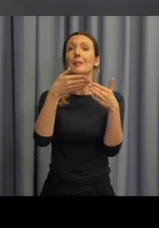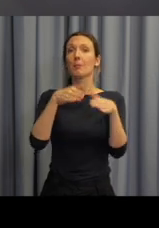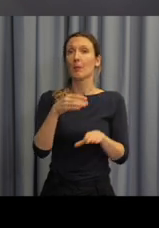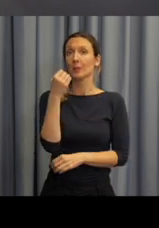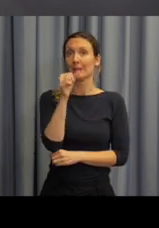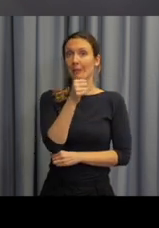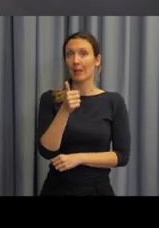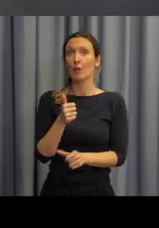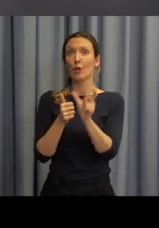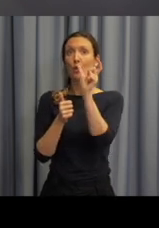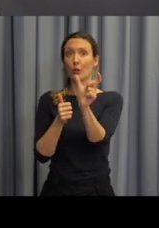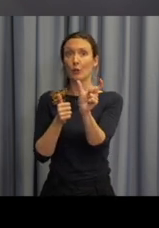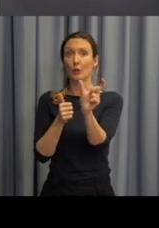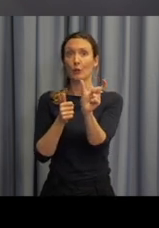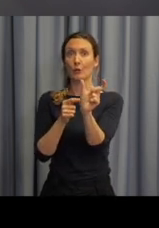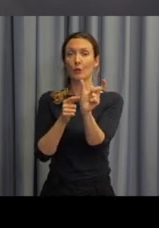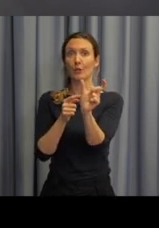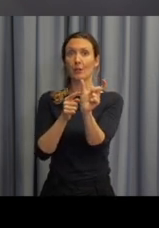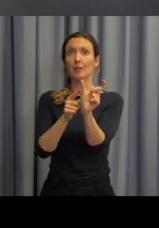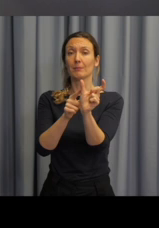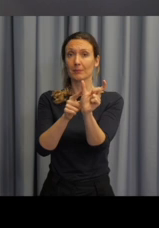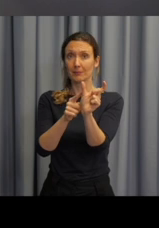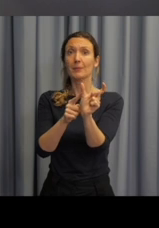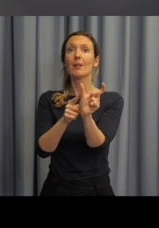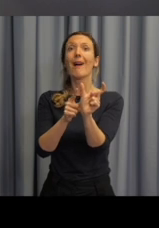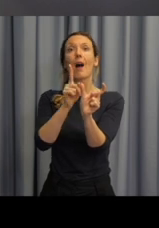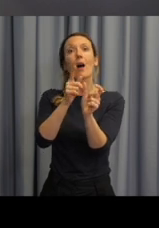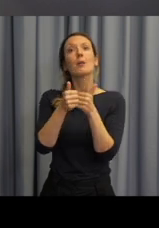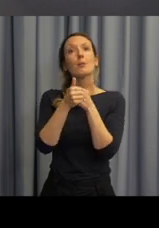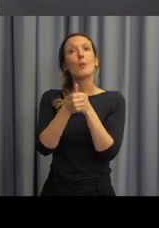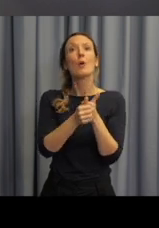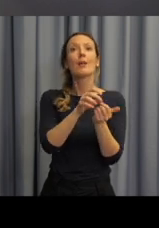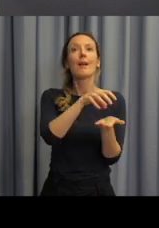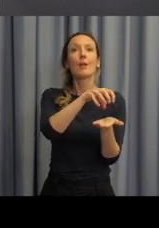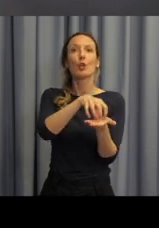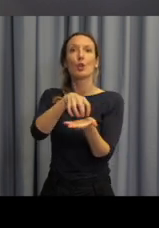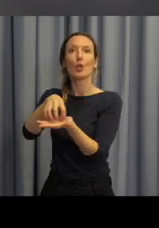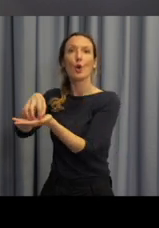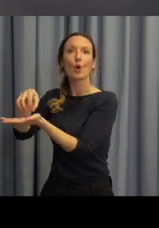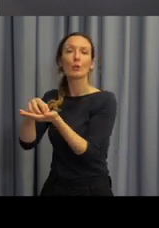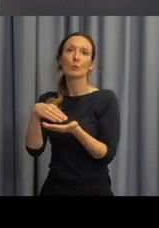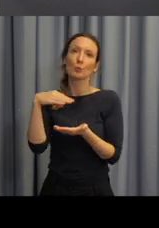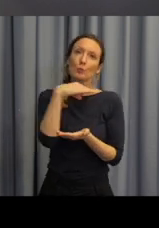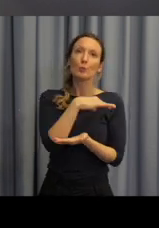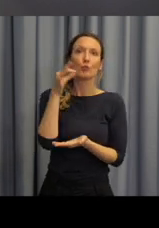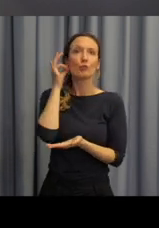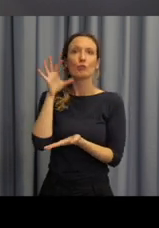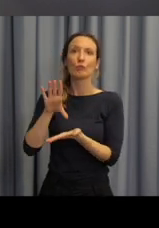ale ještě ne na základě rodové příslušnosti podstatného jména.